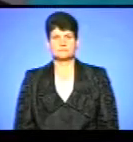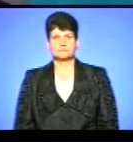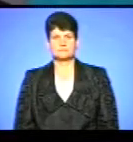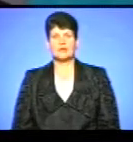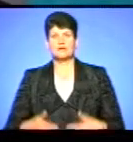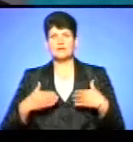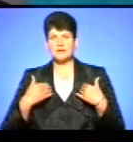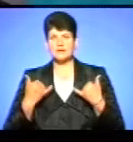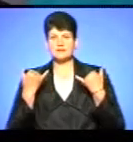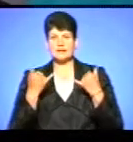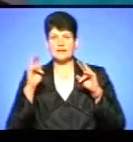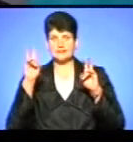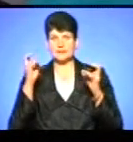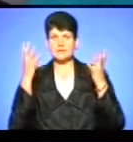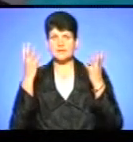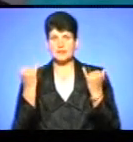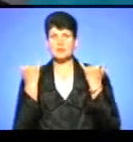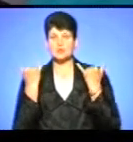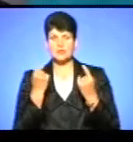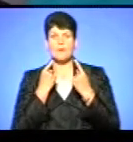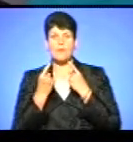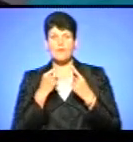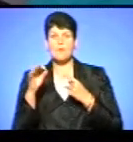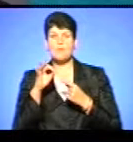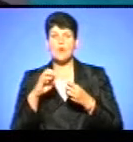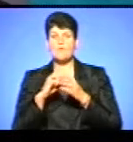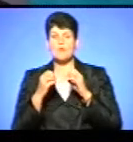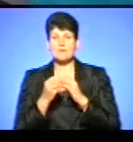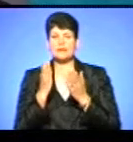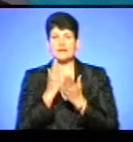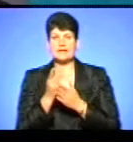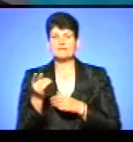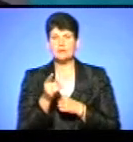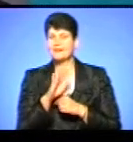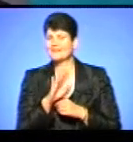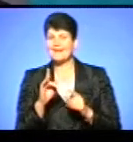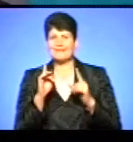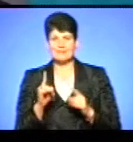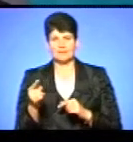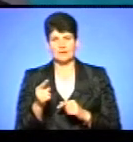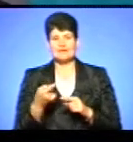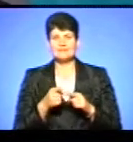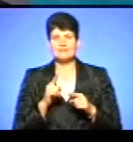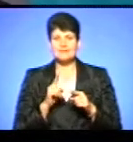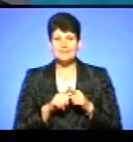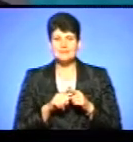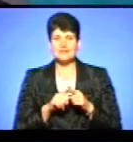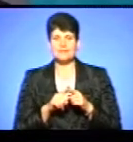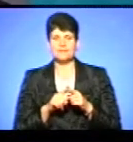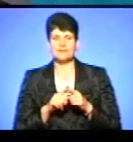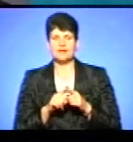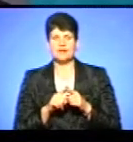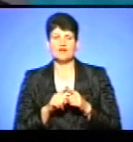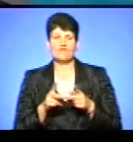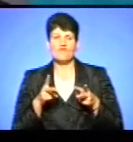Вітаю в ефірі тема дня. Сьогодні ми поговоримо про проблему, яка є в Тернополі і мабуть не тільки. Це насанкціоновані врізки із рідкими